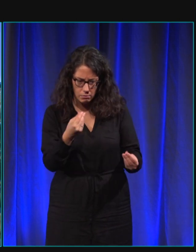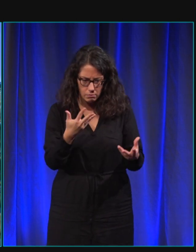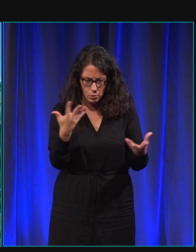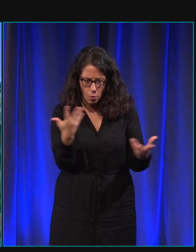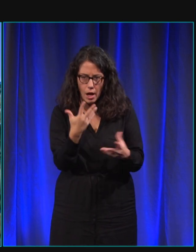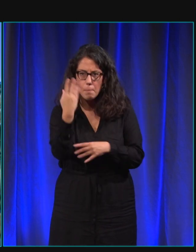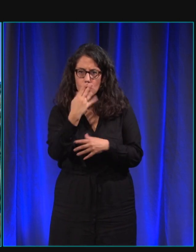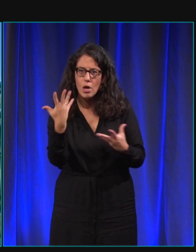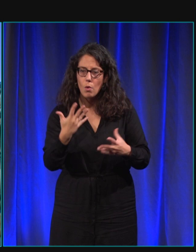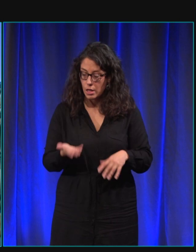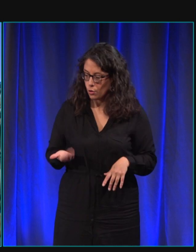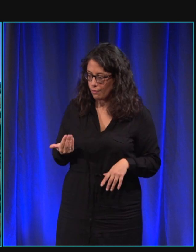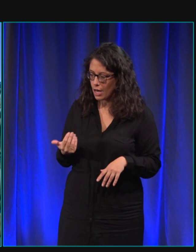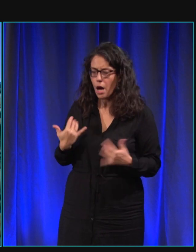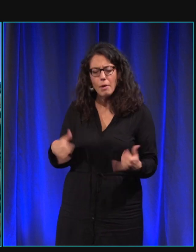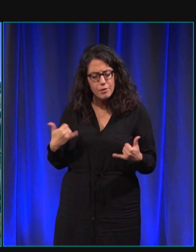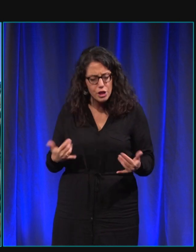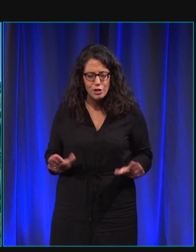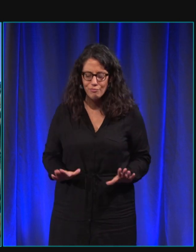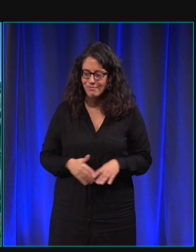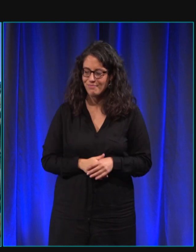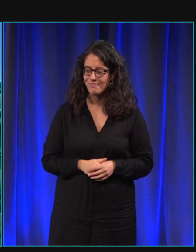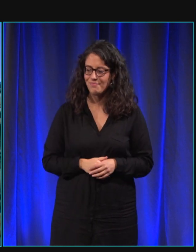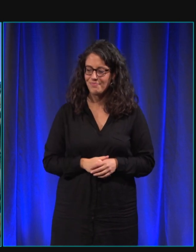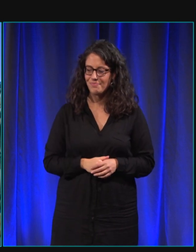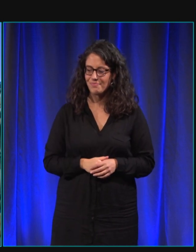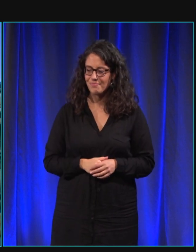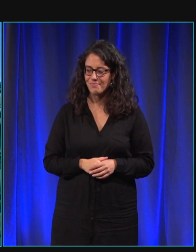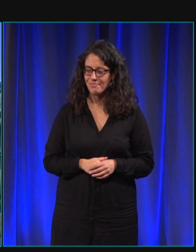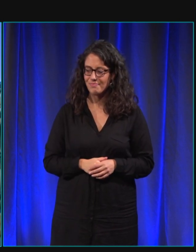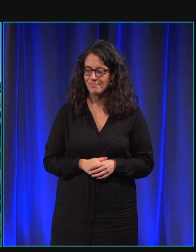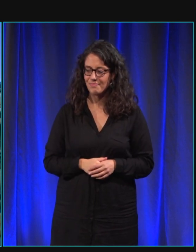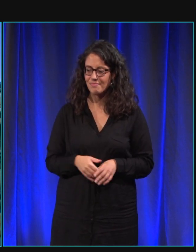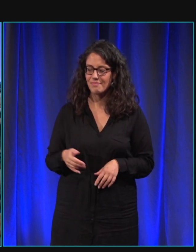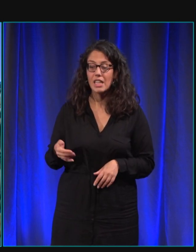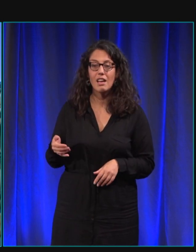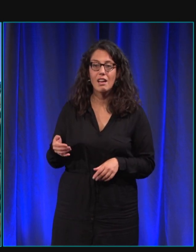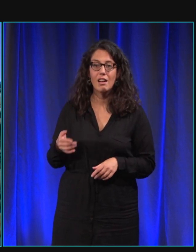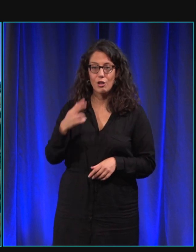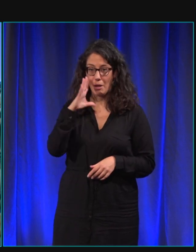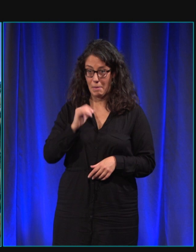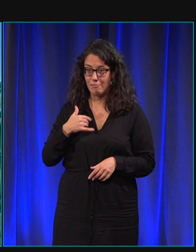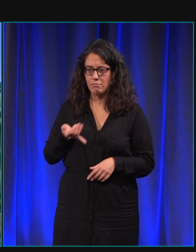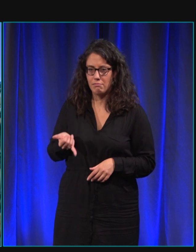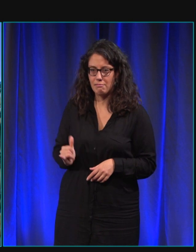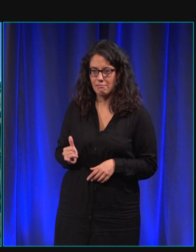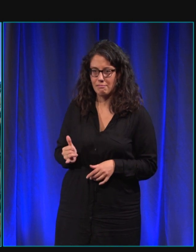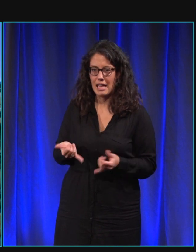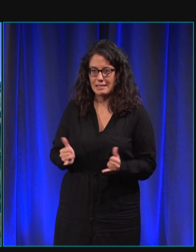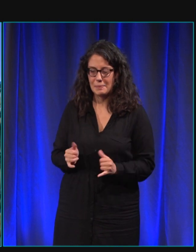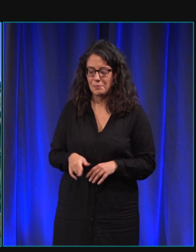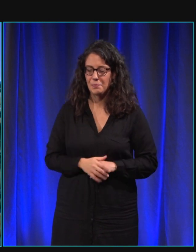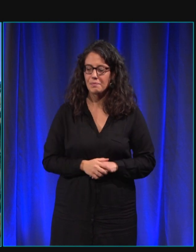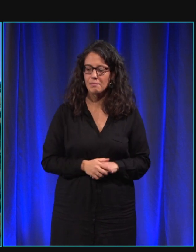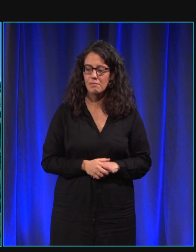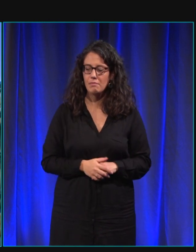besoin. Neuville ? Oui, on n pas fini encore. Donc là, je lui ai demandé de s'asseoir en langue des signes. Donc là, je vais vous montrer comment